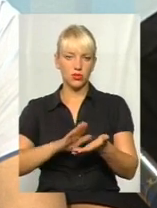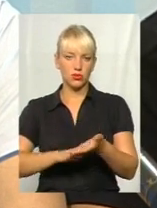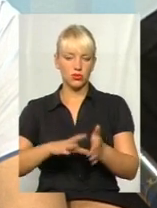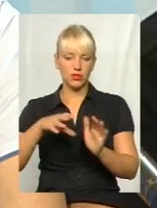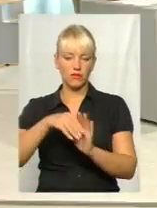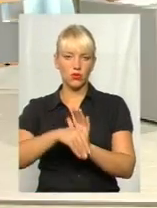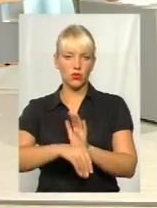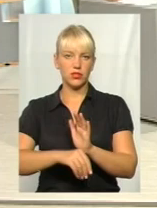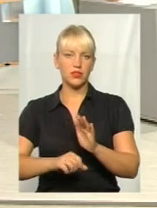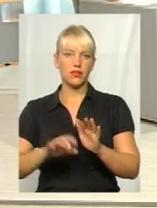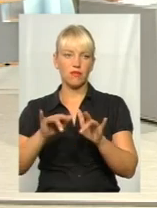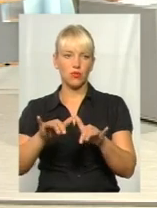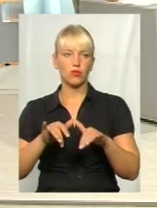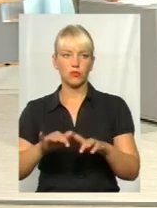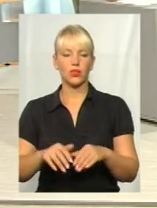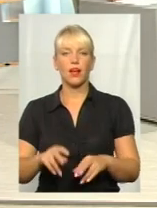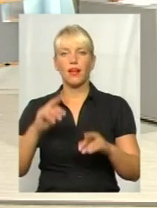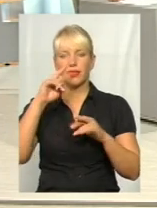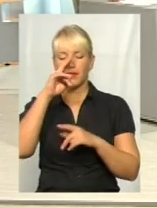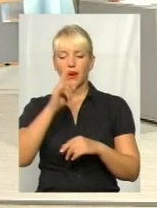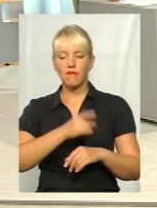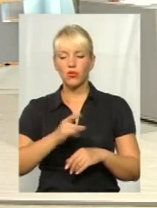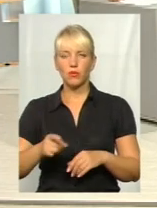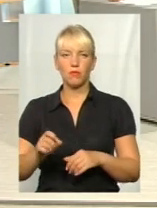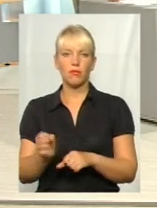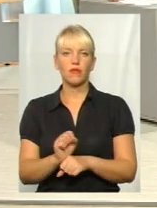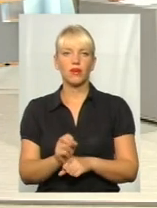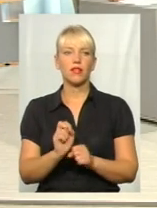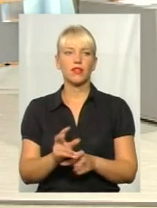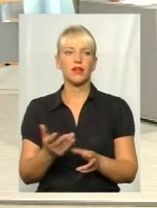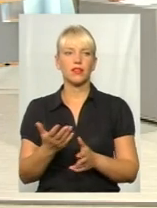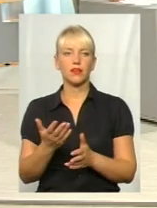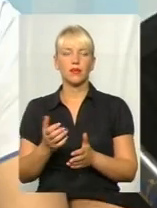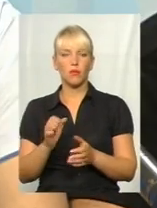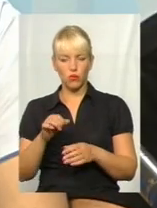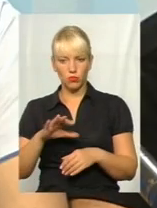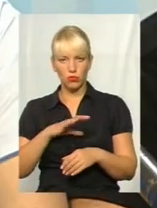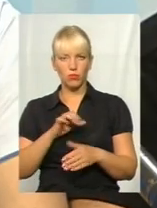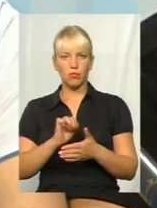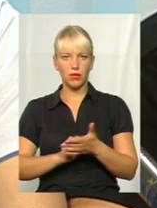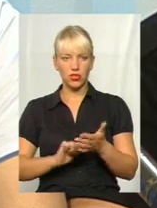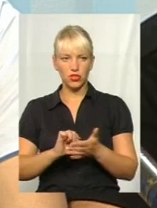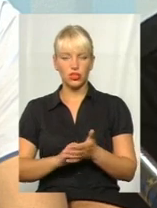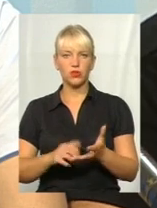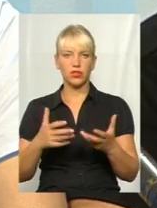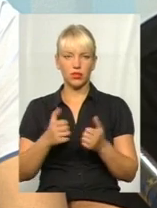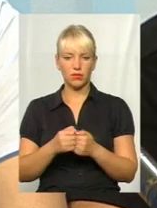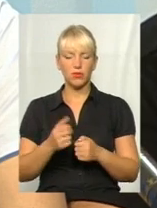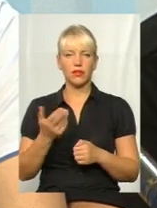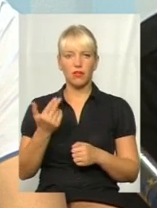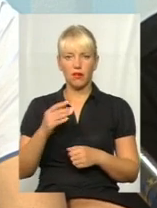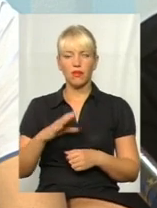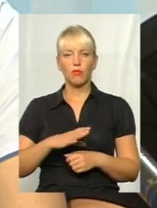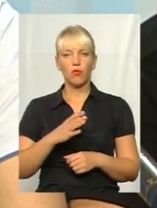відповідні бази. А неправильно припарковані автомобілі бувають причиною ДТП? Так, звичайно, бувають, оскільки